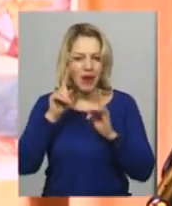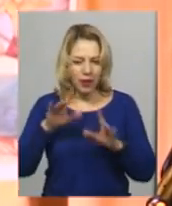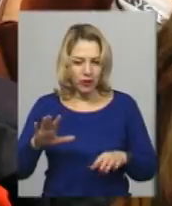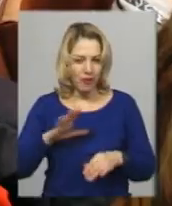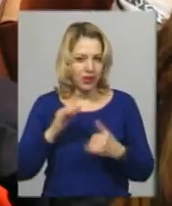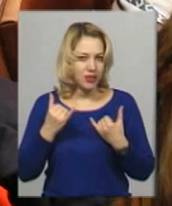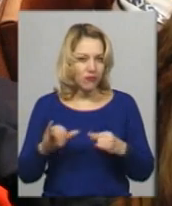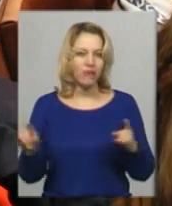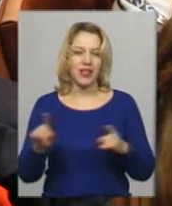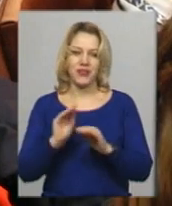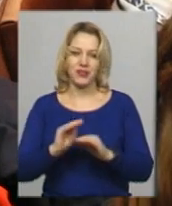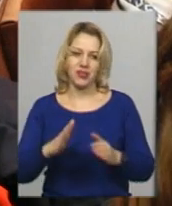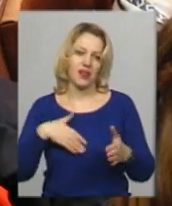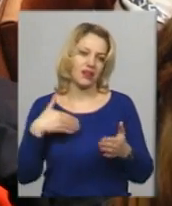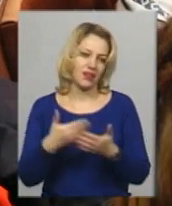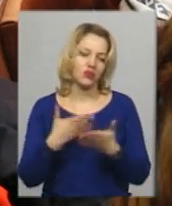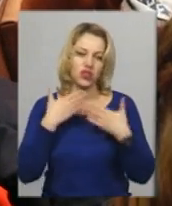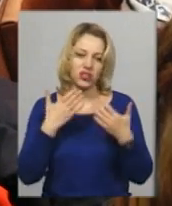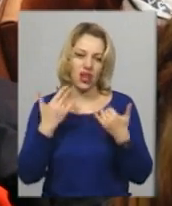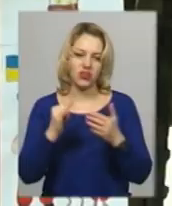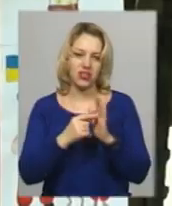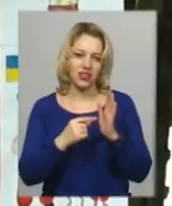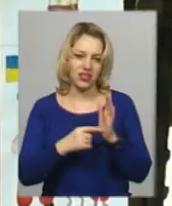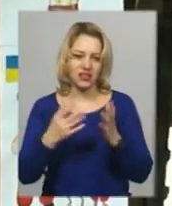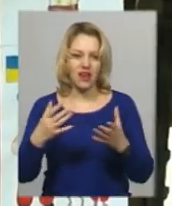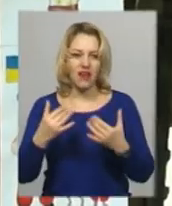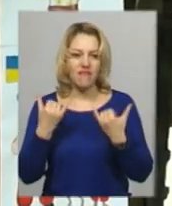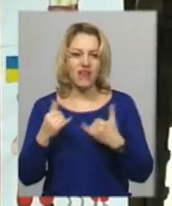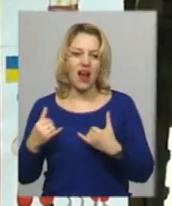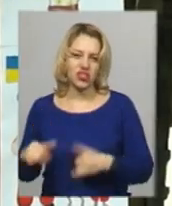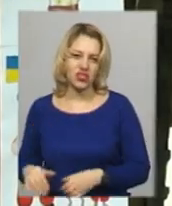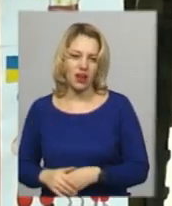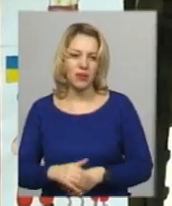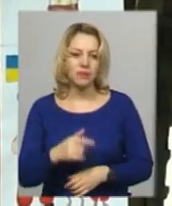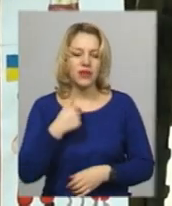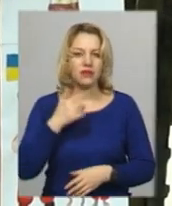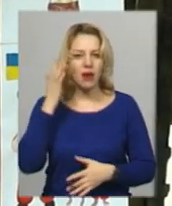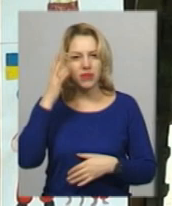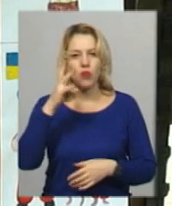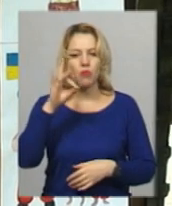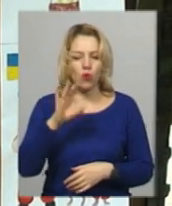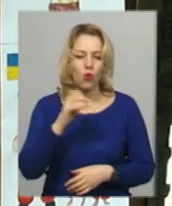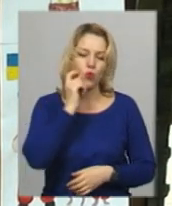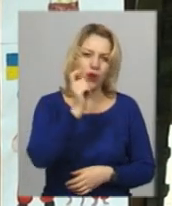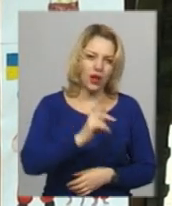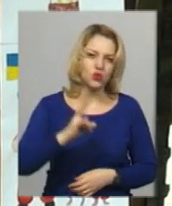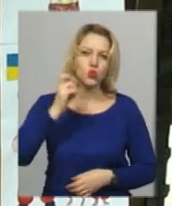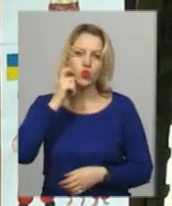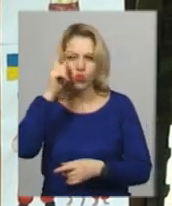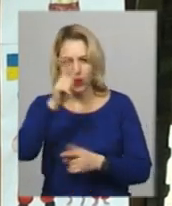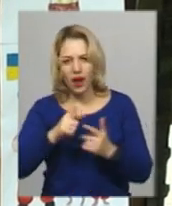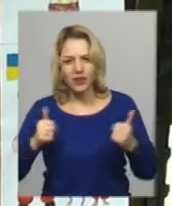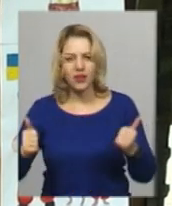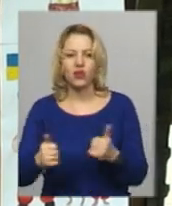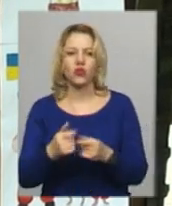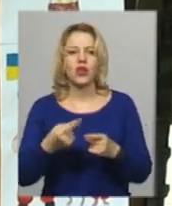здивована тим, що діти так активно читають та діляться враженнями. Я мрію про українську Україну. Це